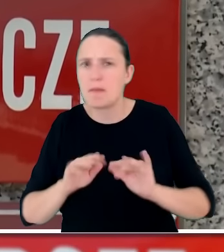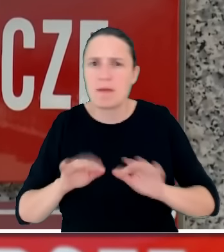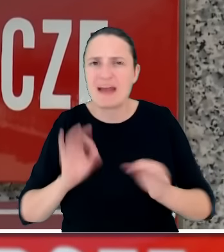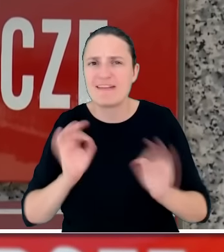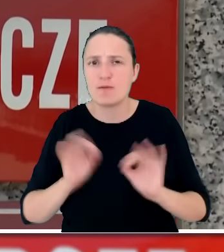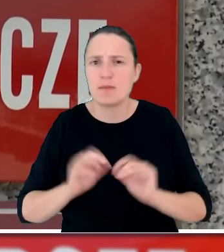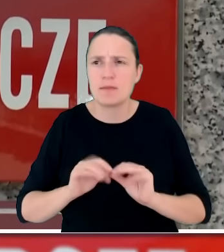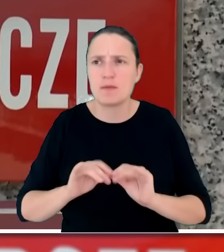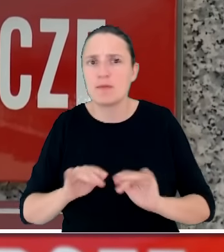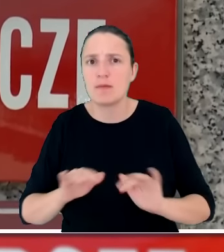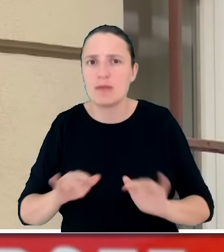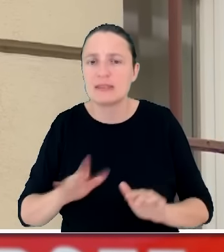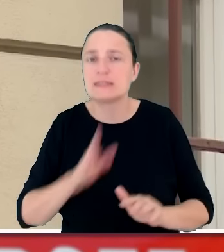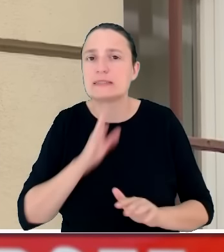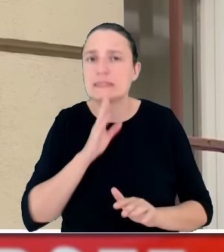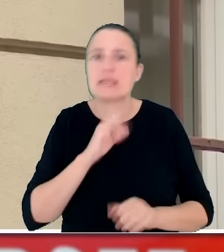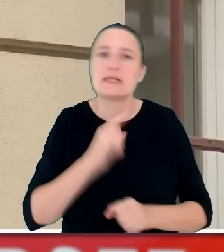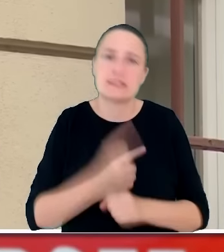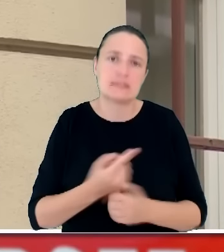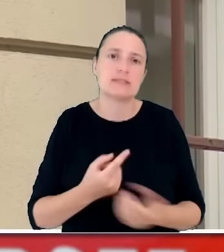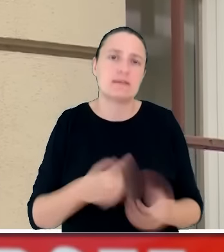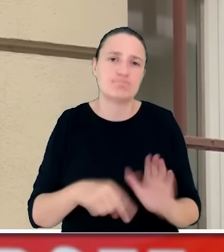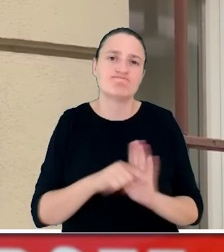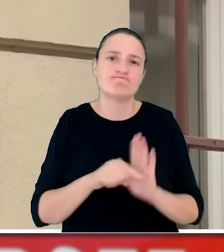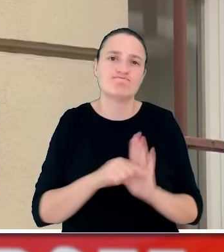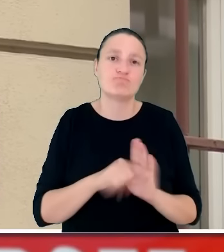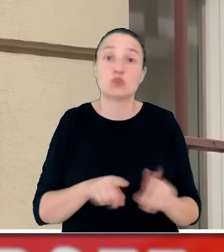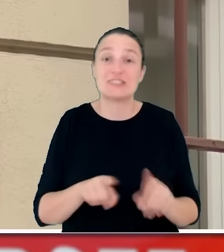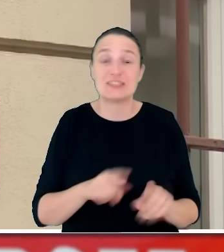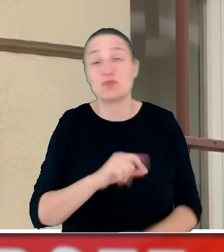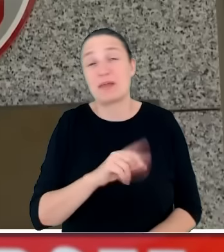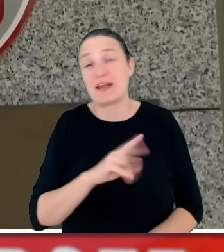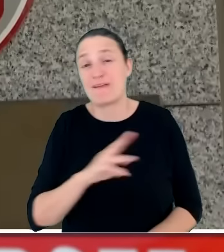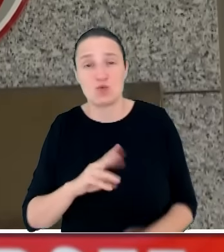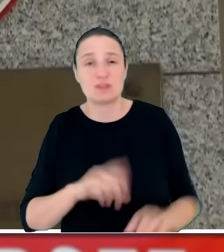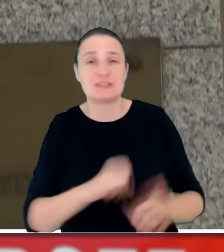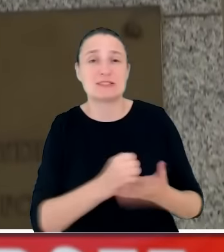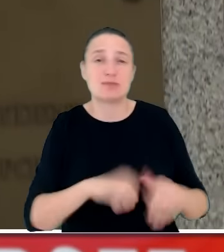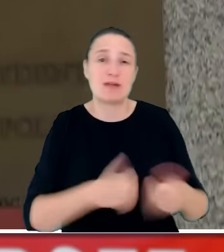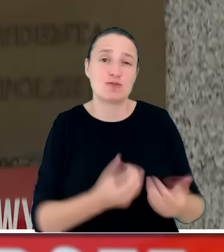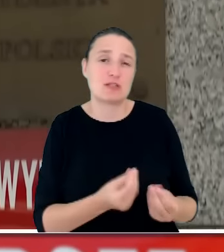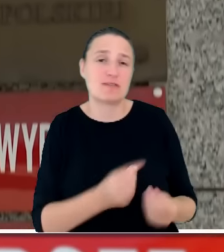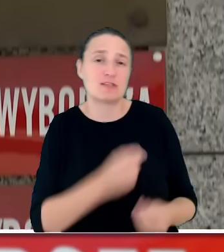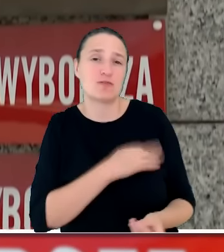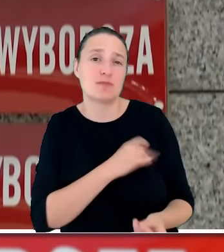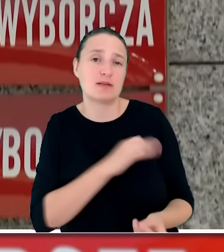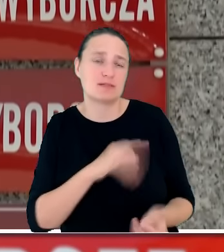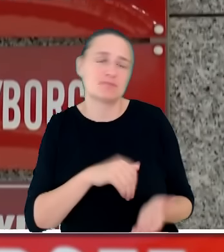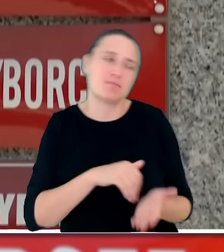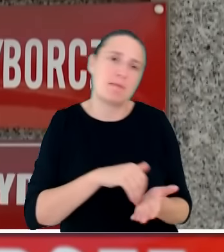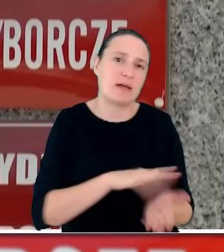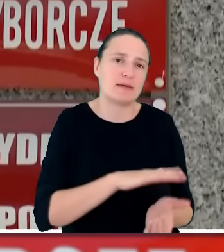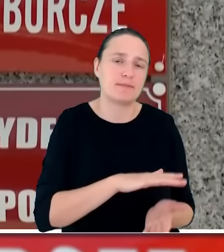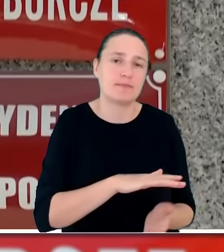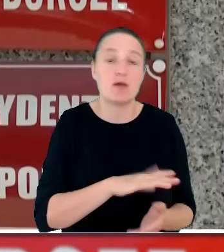jest negatywna. To znaczy, że Państwowa Komisja Wyborcza odrzuciła sprawozdanie Prawa i Sprawiedliwości. Mowa jest